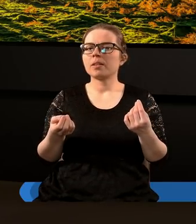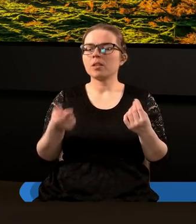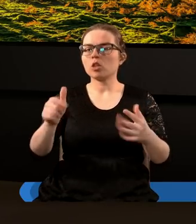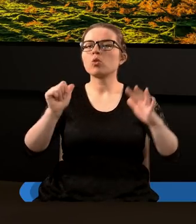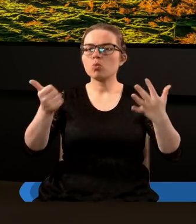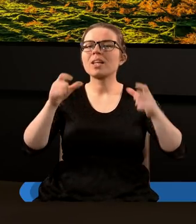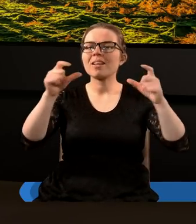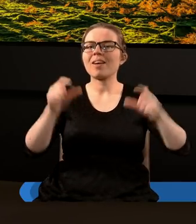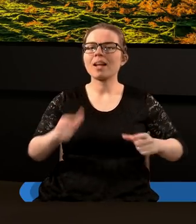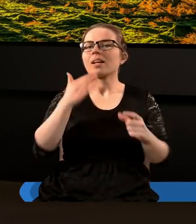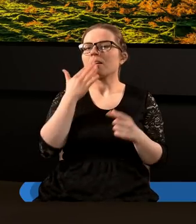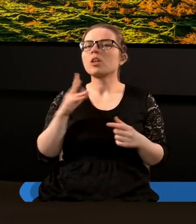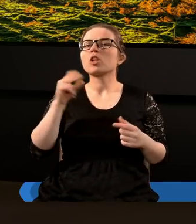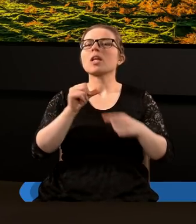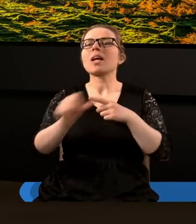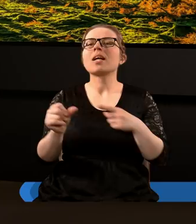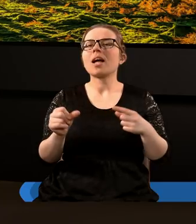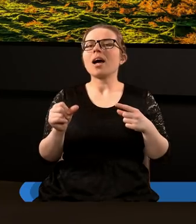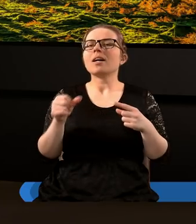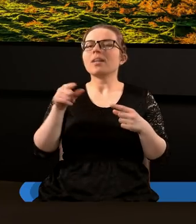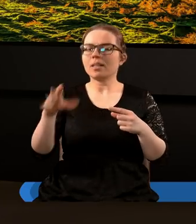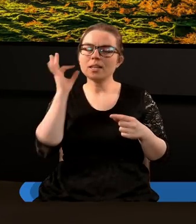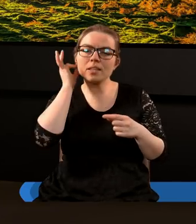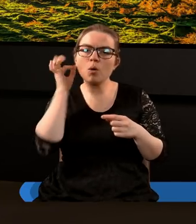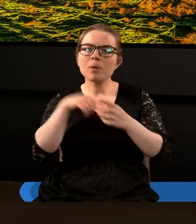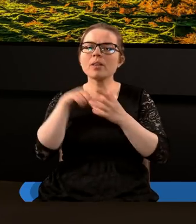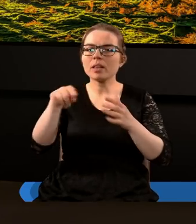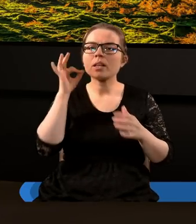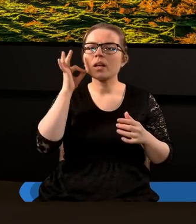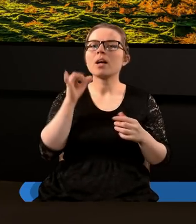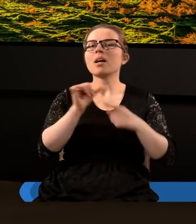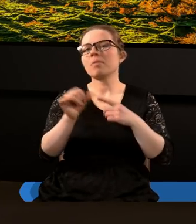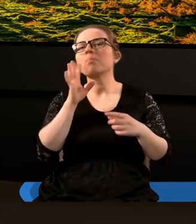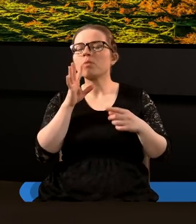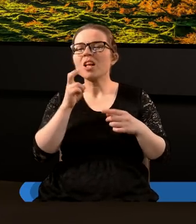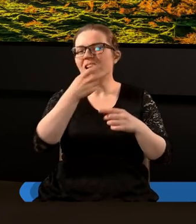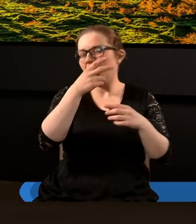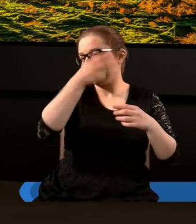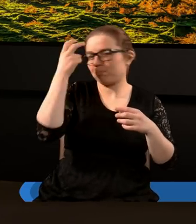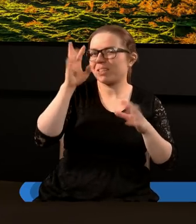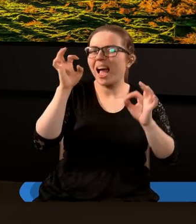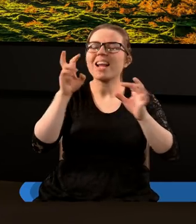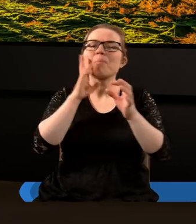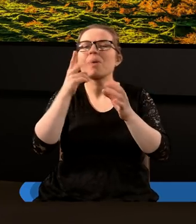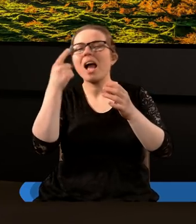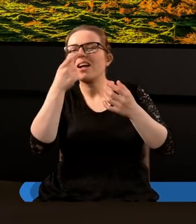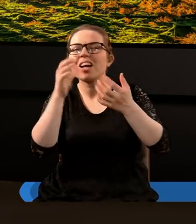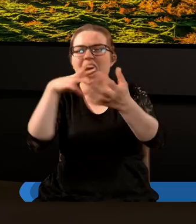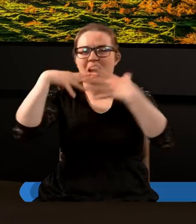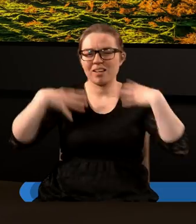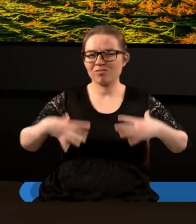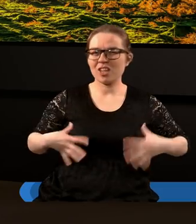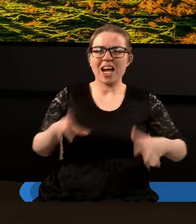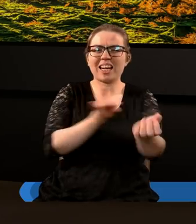szósty werset, tak, że jest, ta kobieta jest pijana krwią świętych i widzimy rzeczywiście, że ten